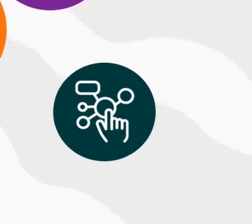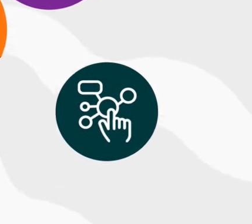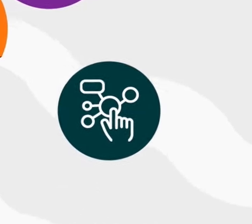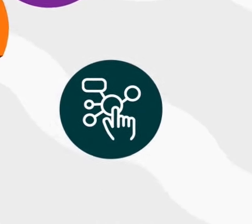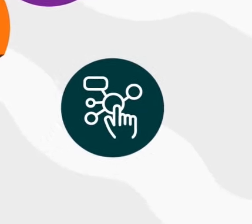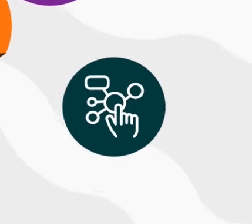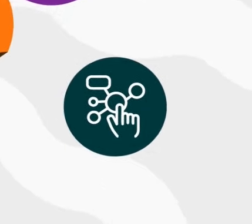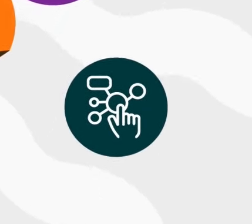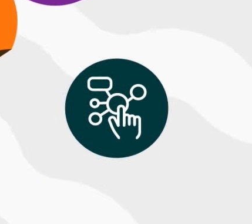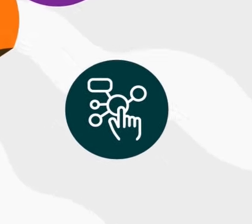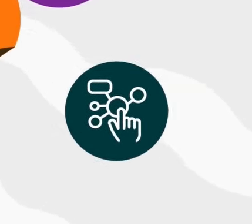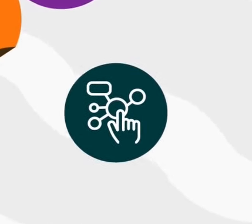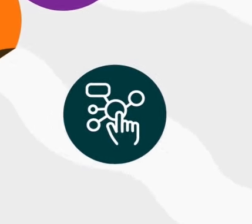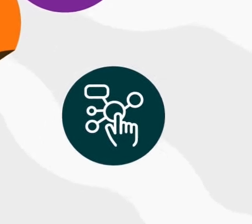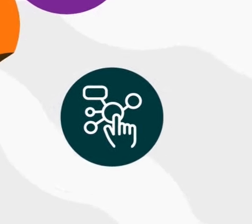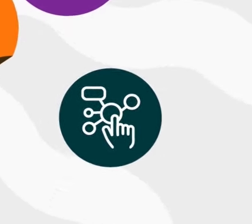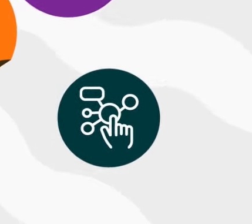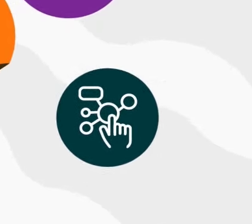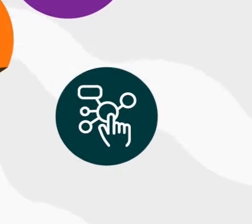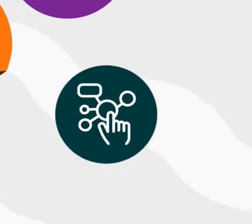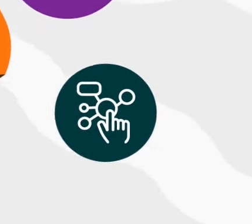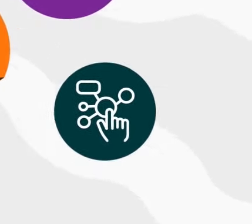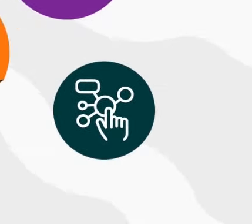Transcrição Продолжение следует...